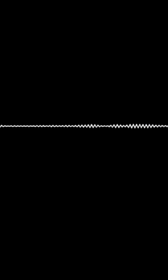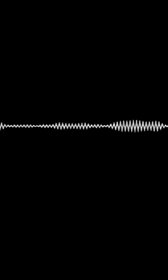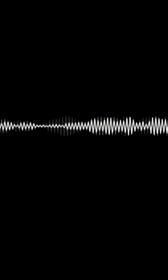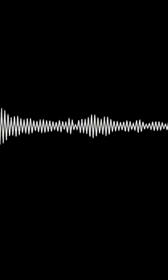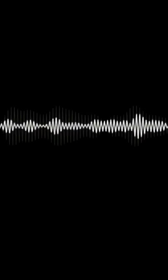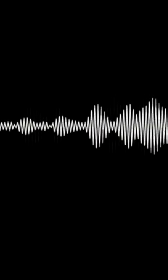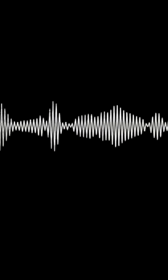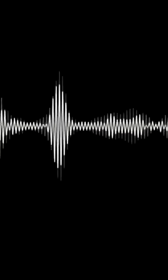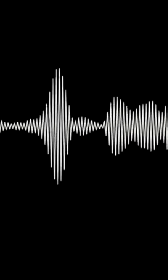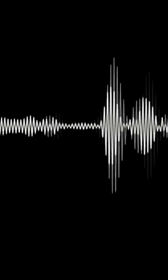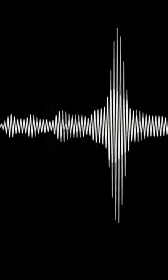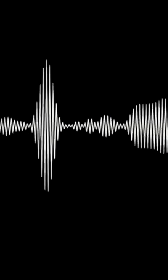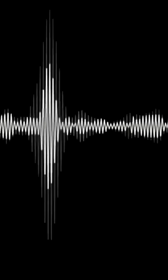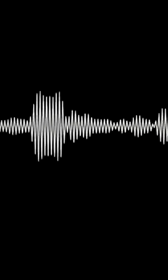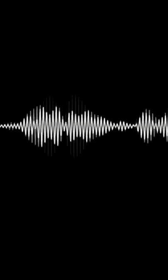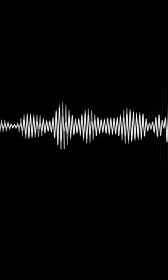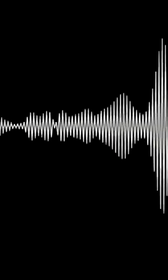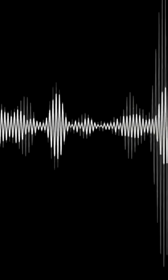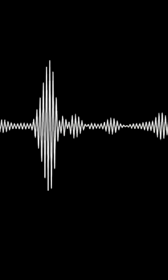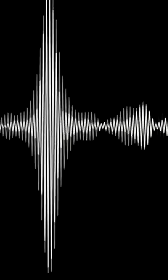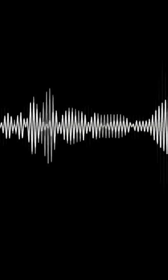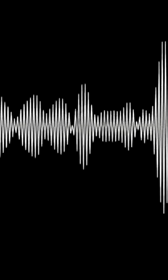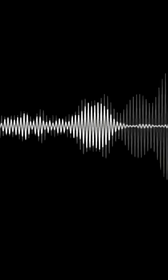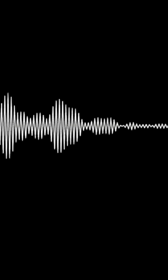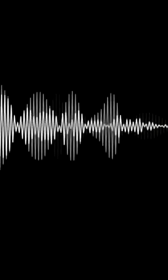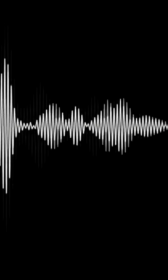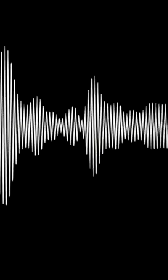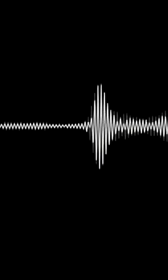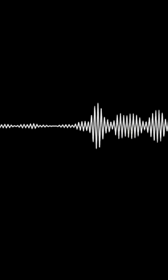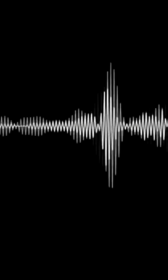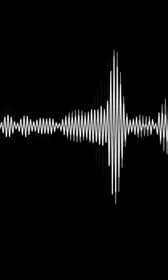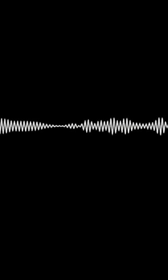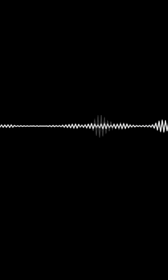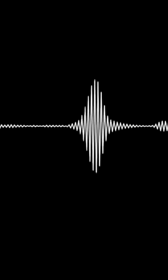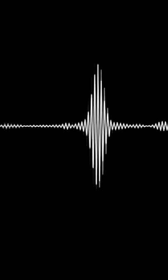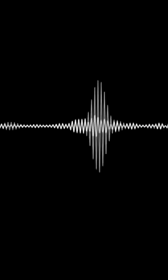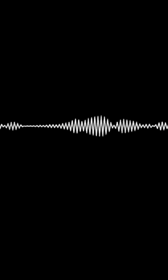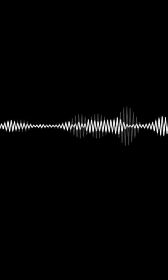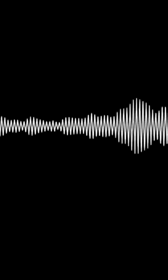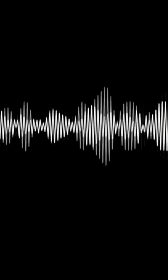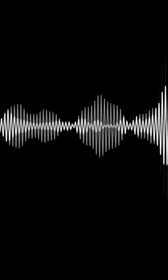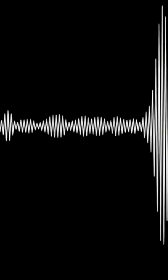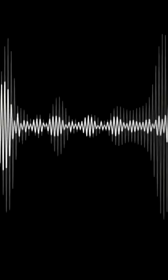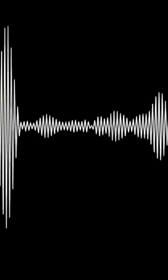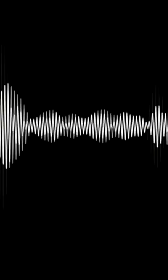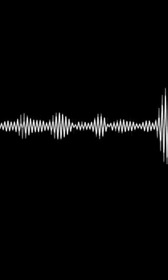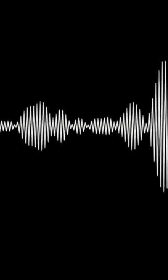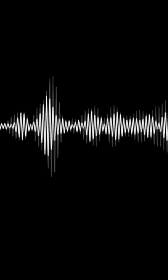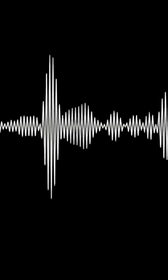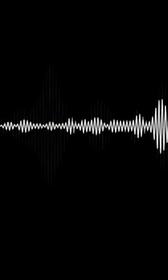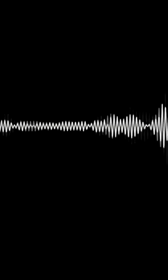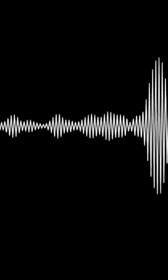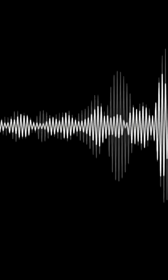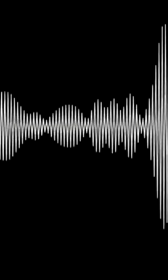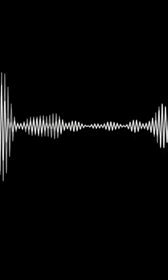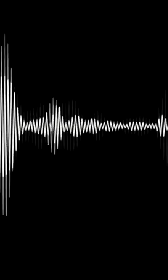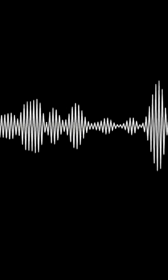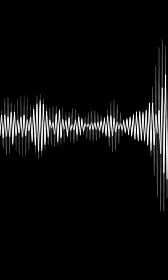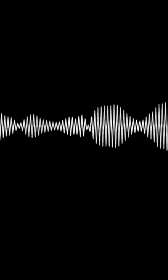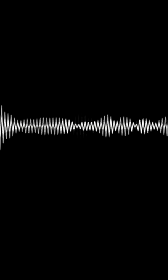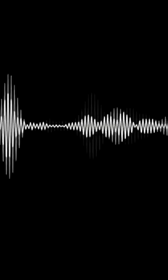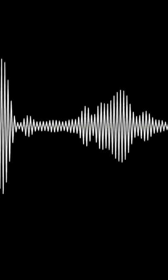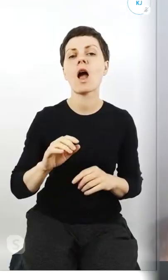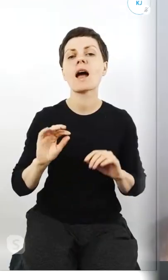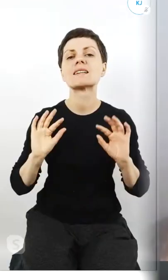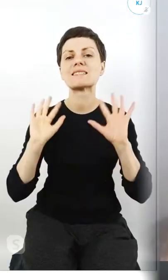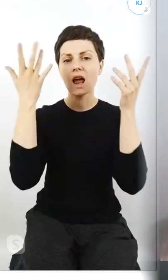Dzień dobry, Ewa Jabłońska, jestem z Extension Rebellion i z MSK, Młodzieżowego Strajku Klimatycznego. Dzięki, Alicja?